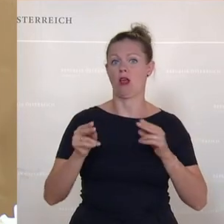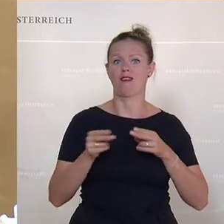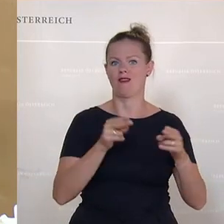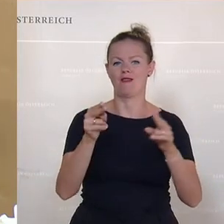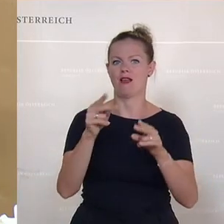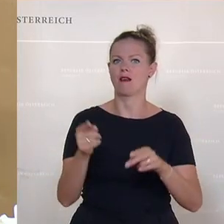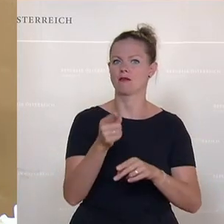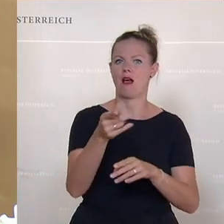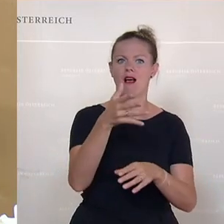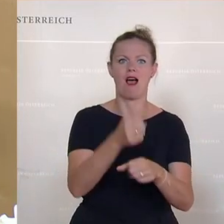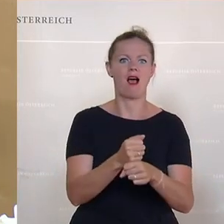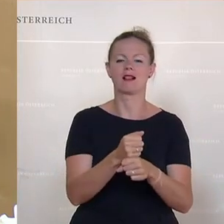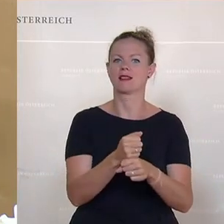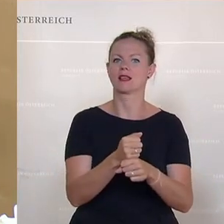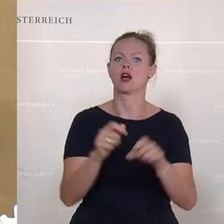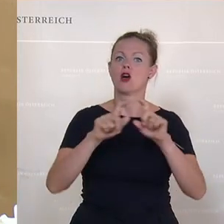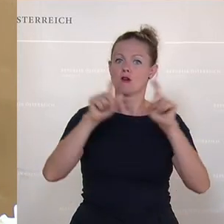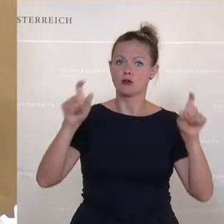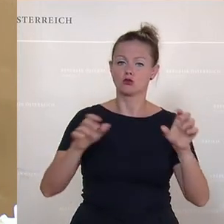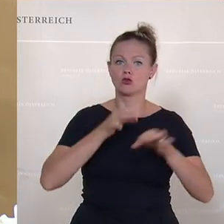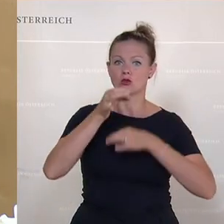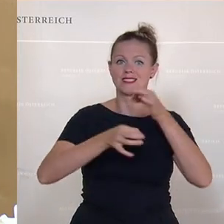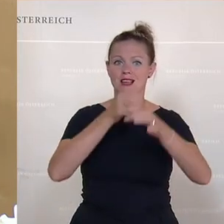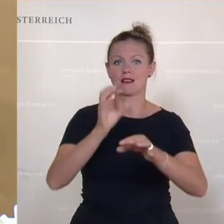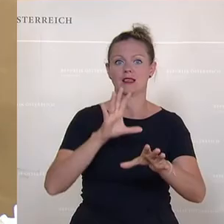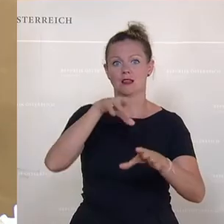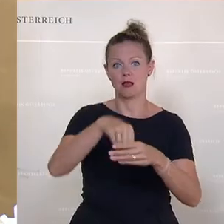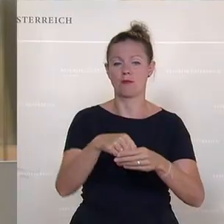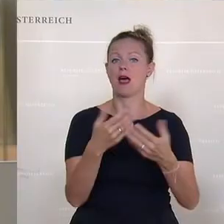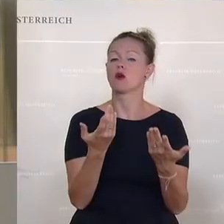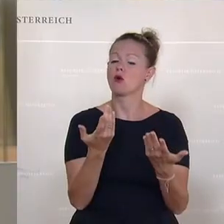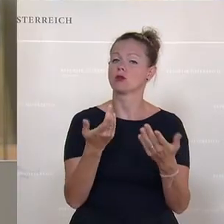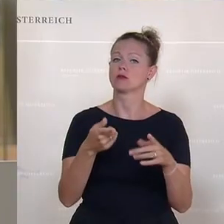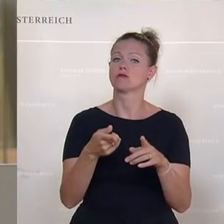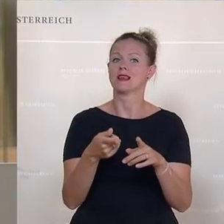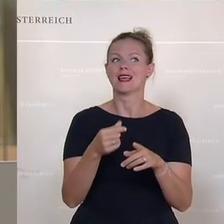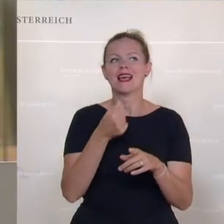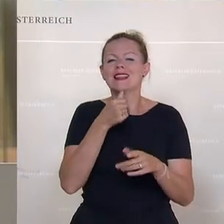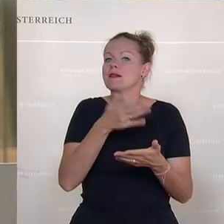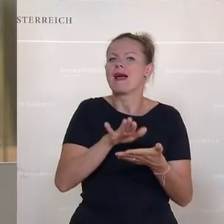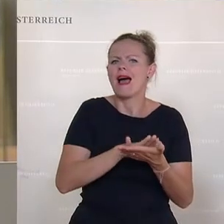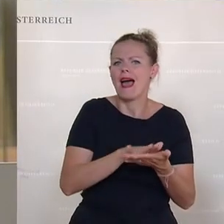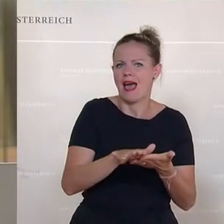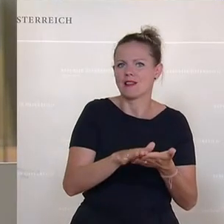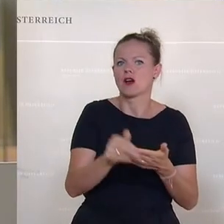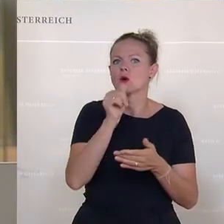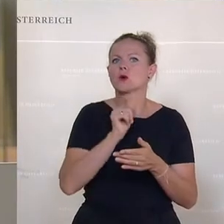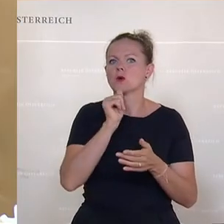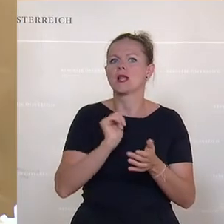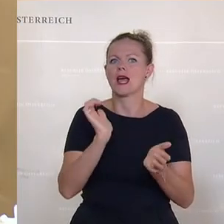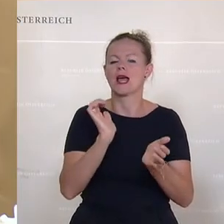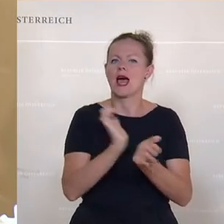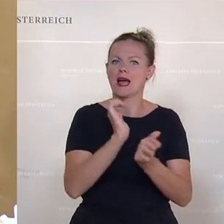nachhaltigen Verschuldungsstrategie. Und das macht es einerseits nicht leichter, grüne Anleihen zu emittieren, aber